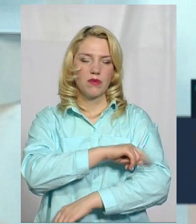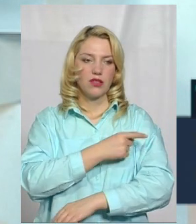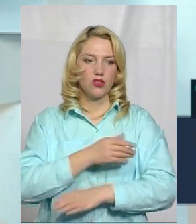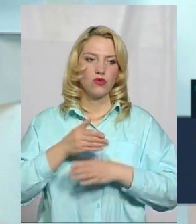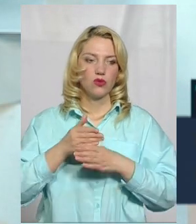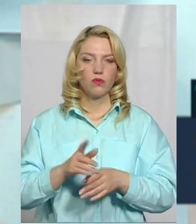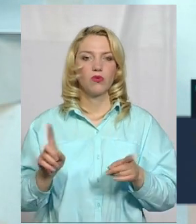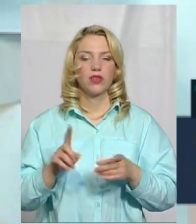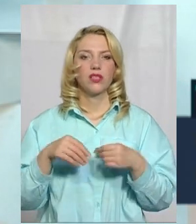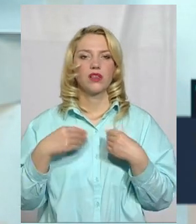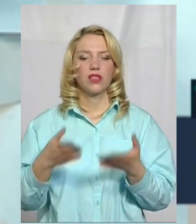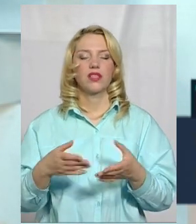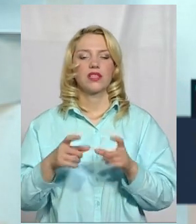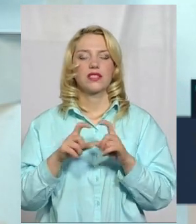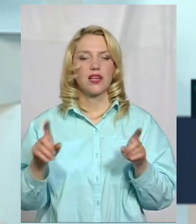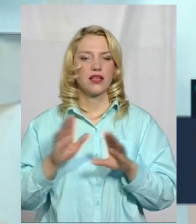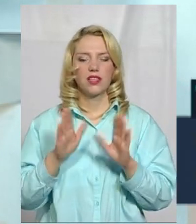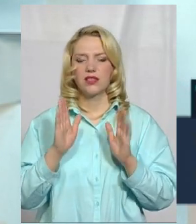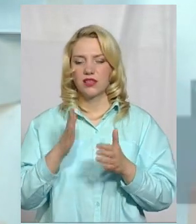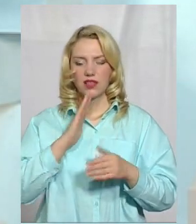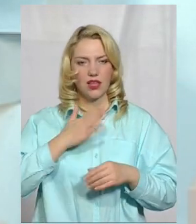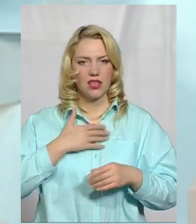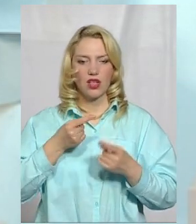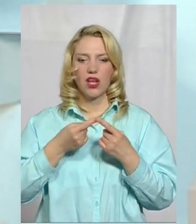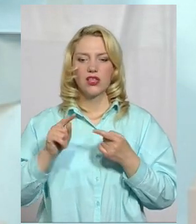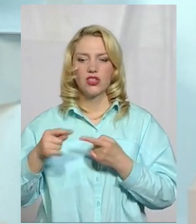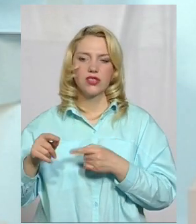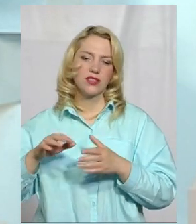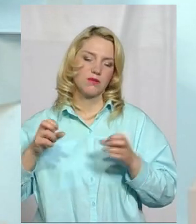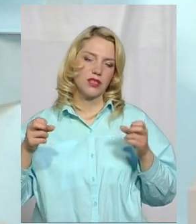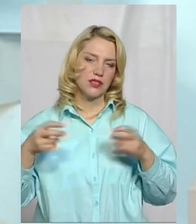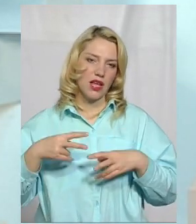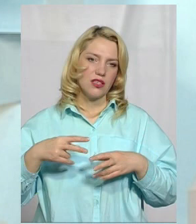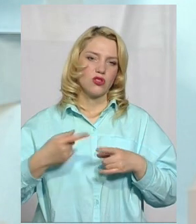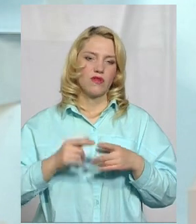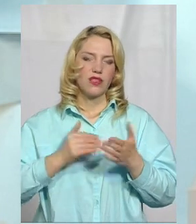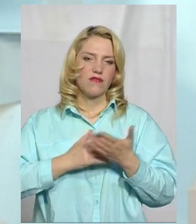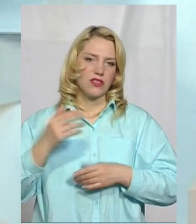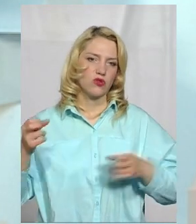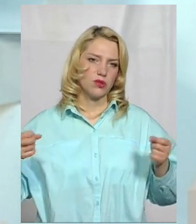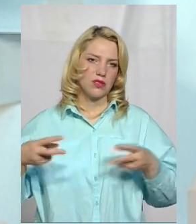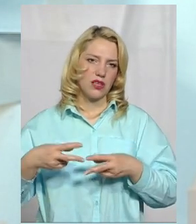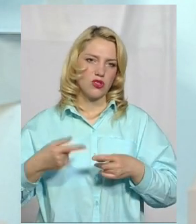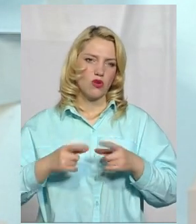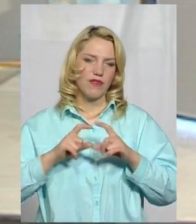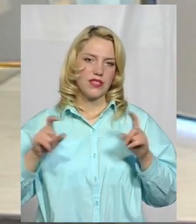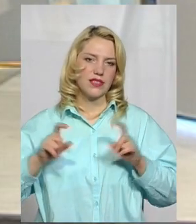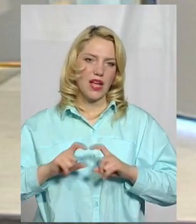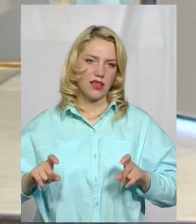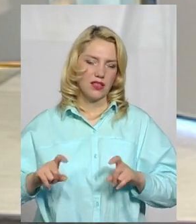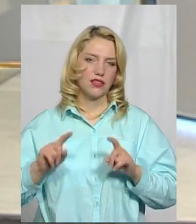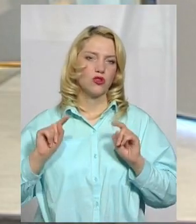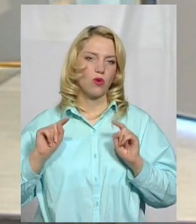допомоги, який надає заклад. Не тільки наш, а інші спеціалізовані та високоспеціалізовані заклади.